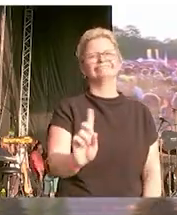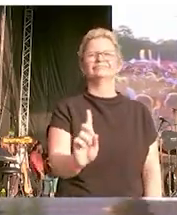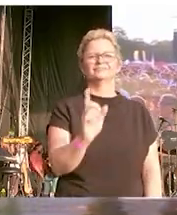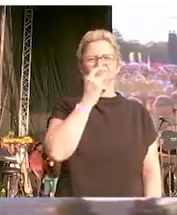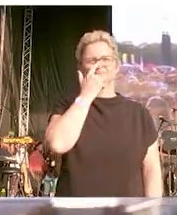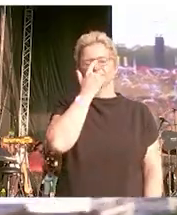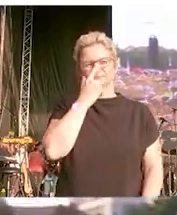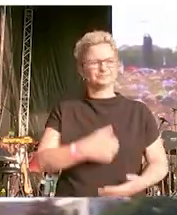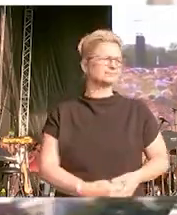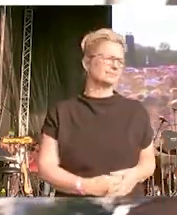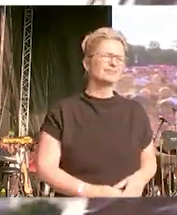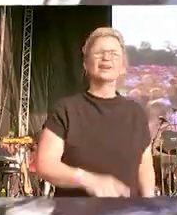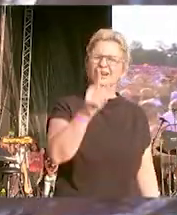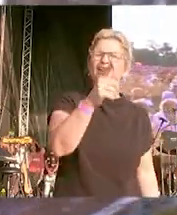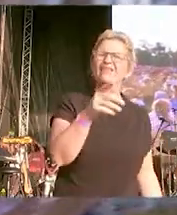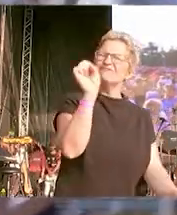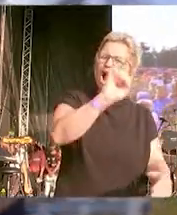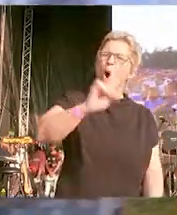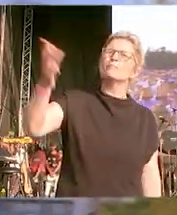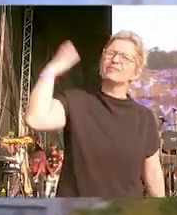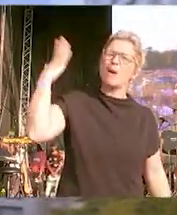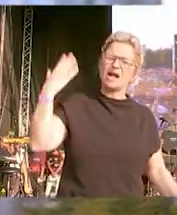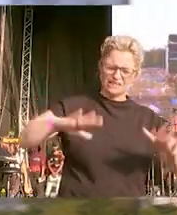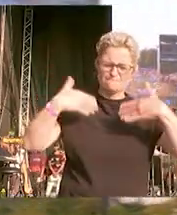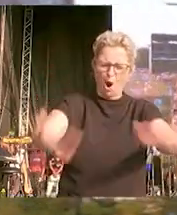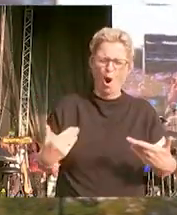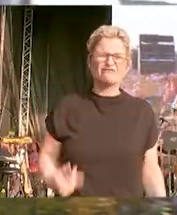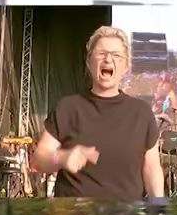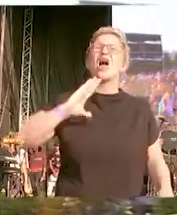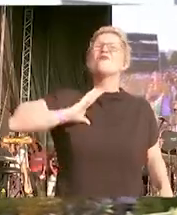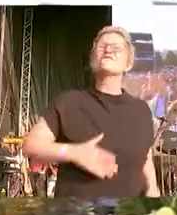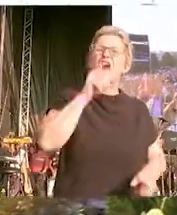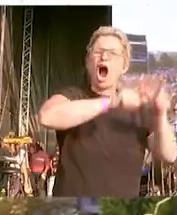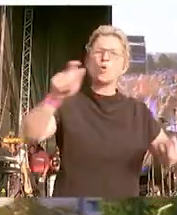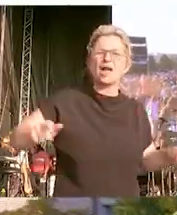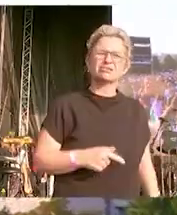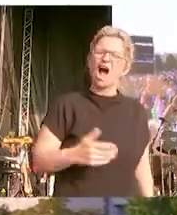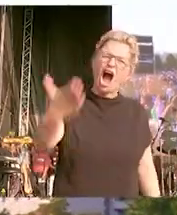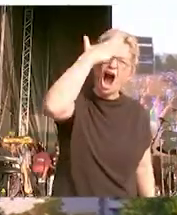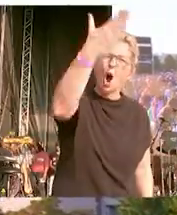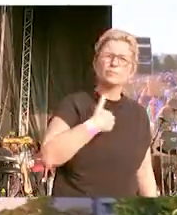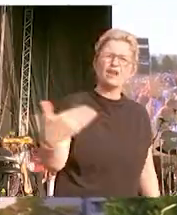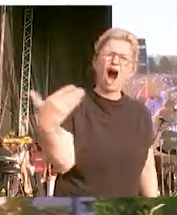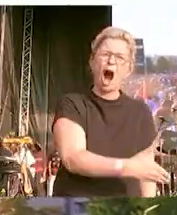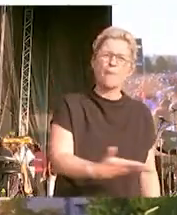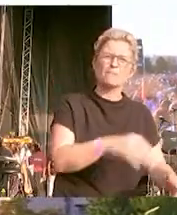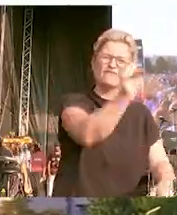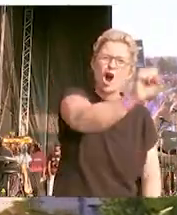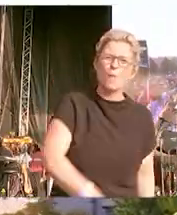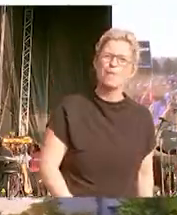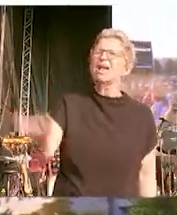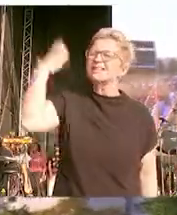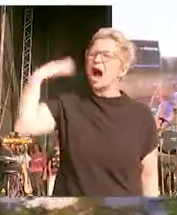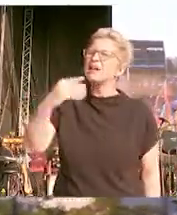Warum waren denn vor allem Frauen nach der Wende überdurchschnittlich von Armut bedroht, obwohl sie in der